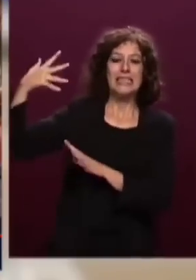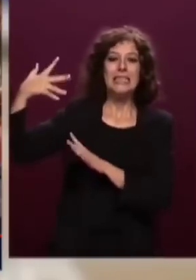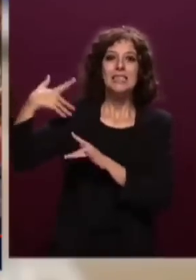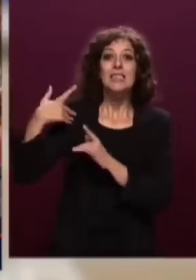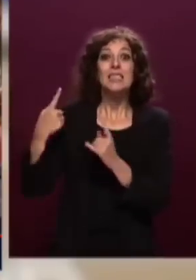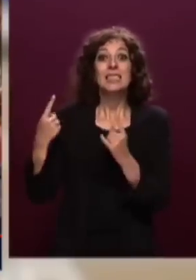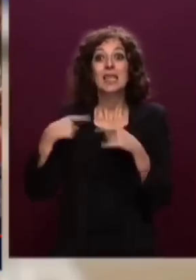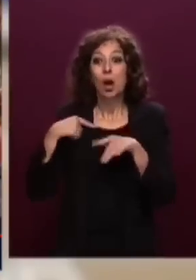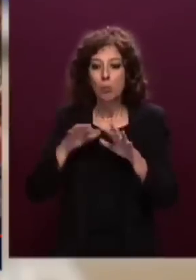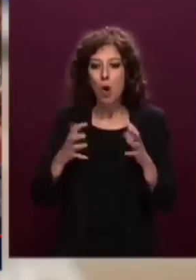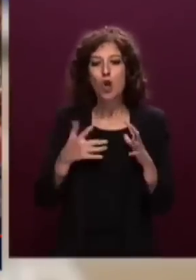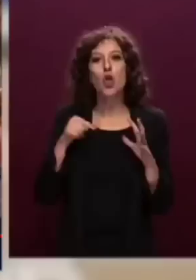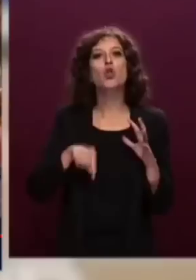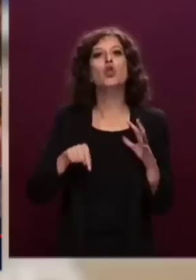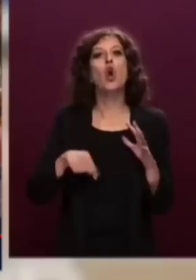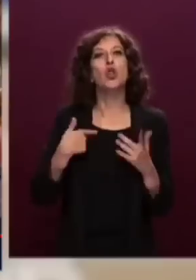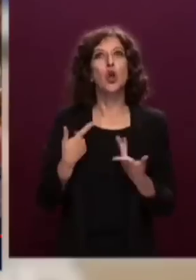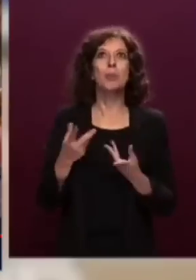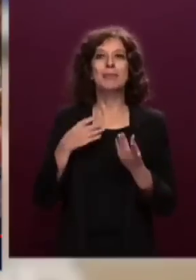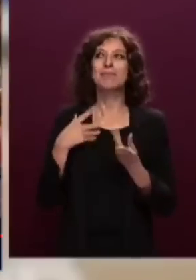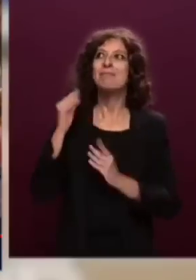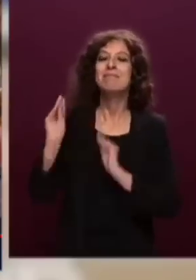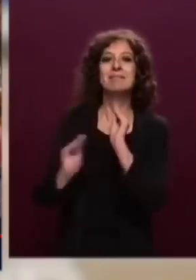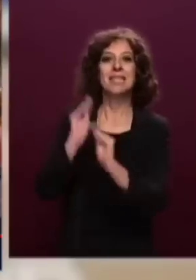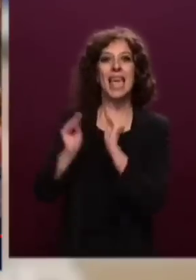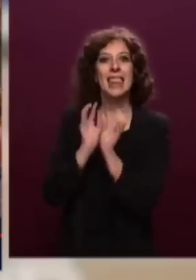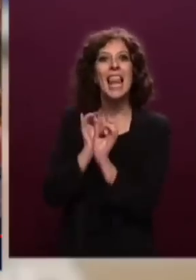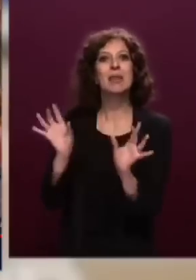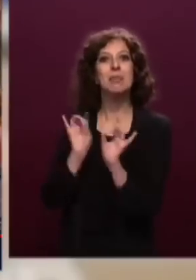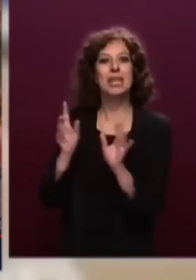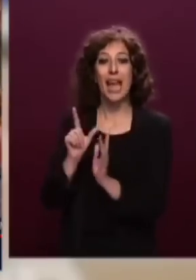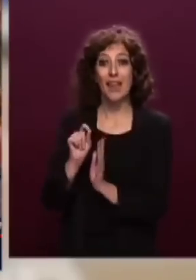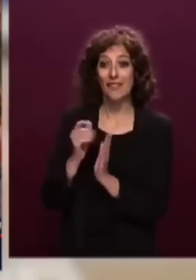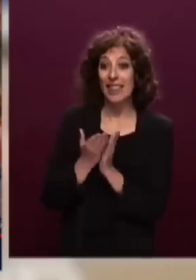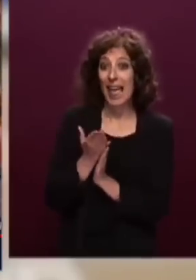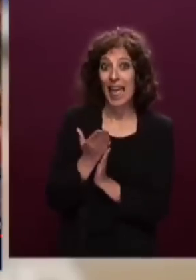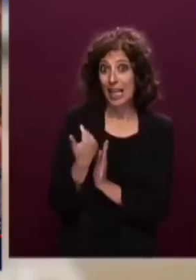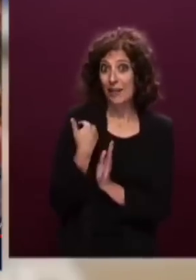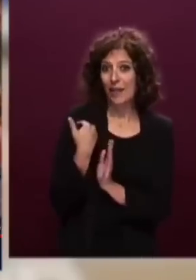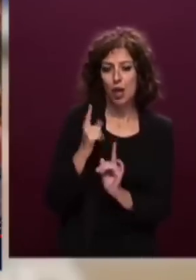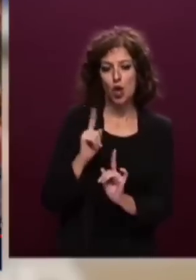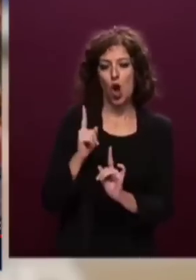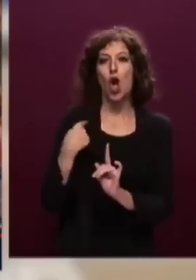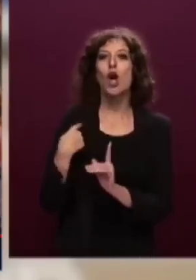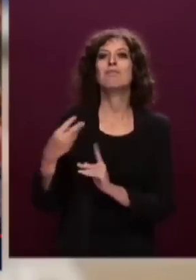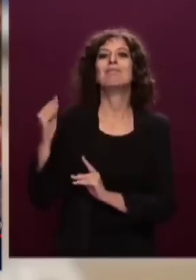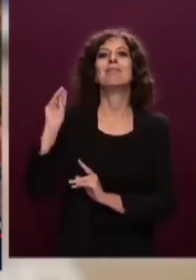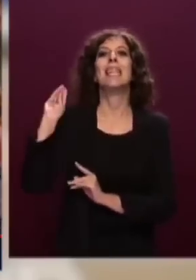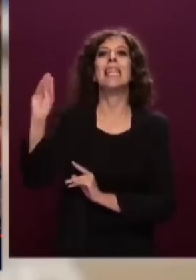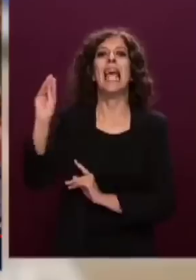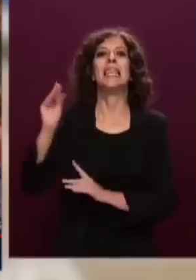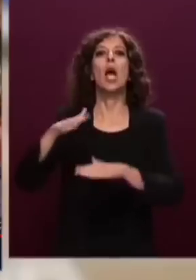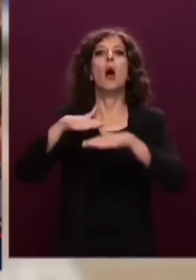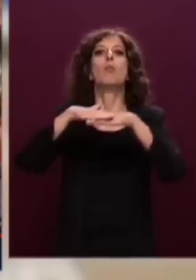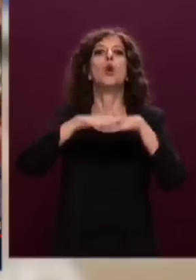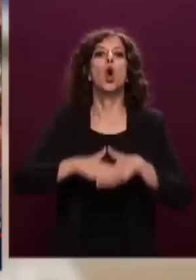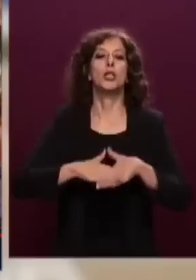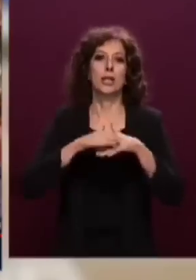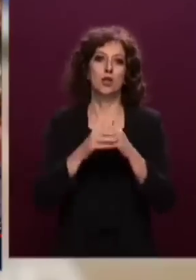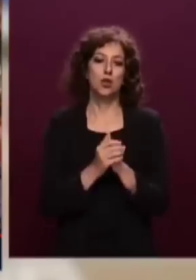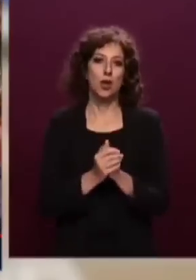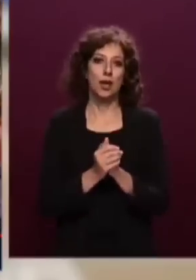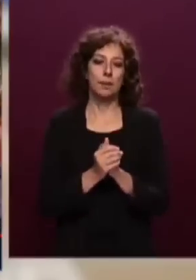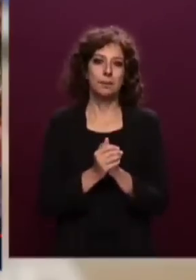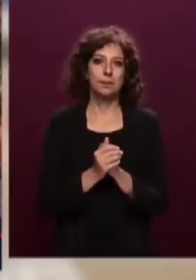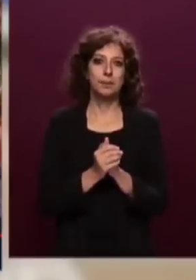più libertà, come venti, trent'anni fa, ma chiede protezione. Non è più il